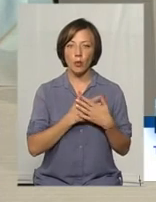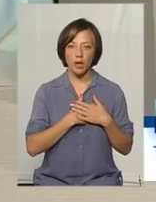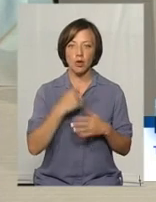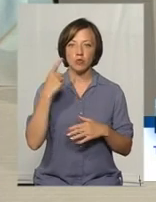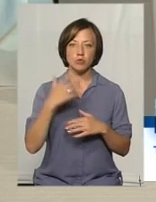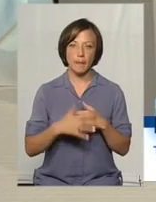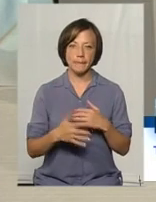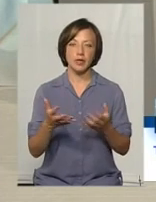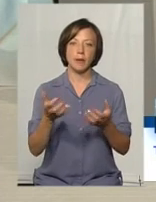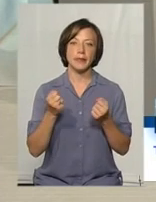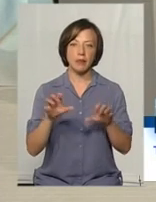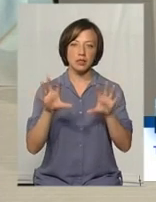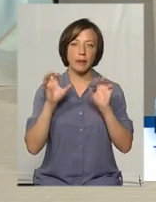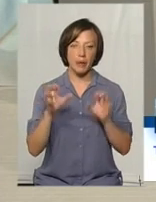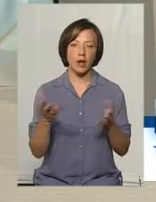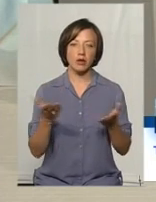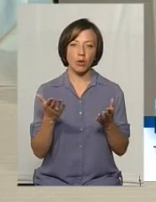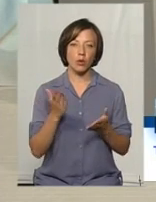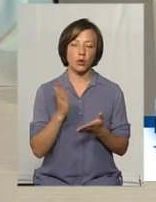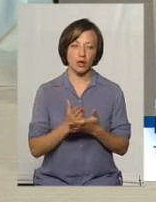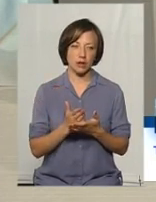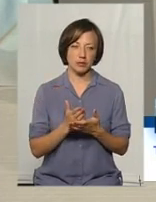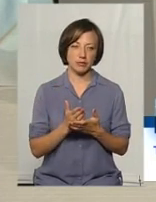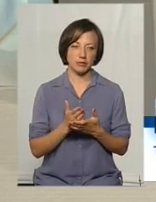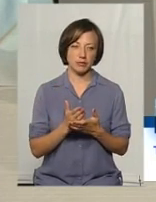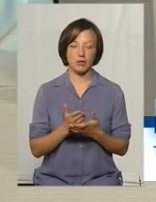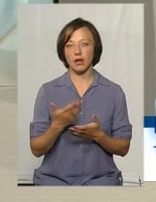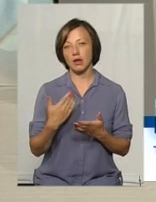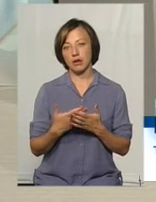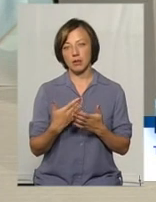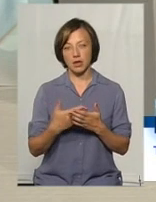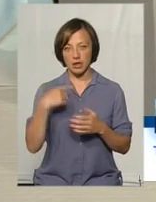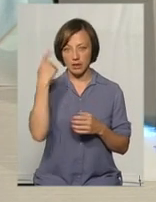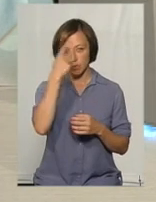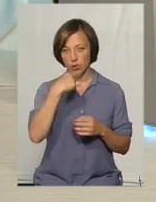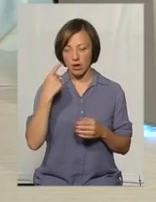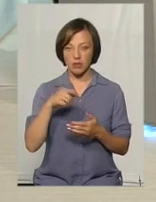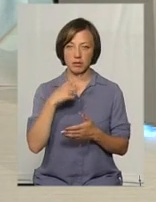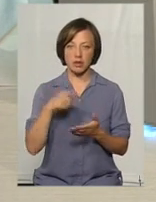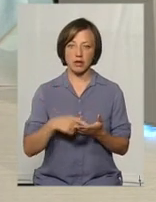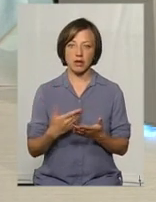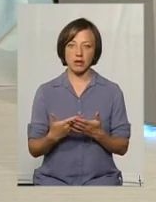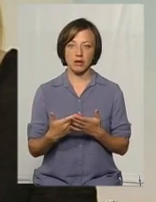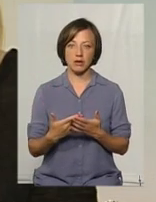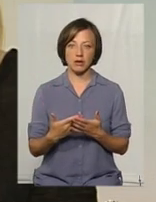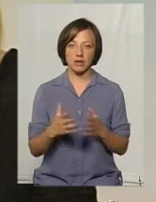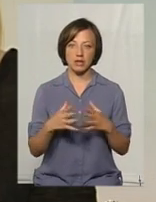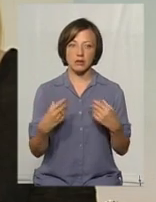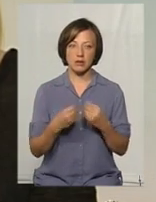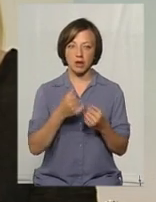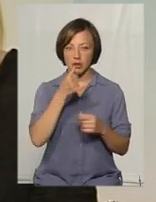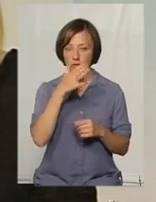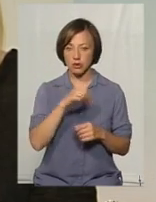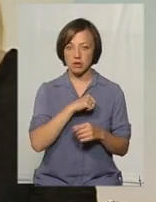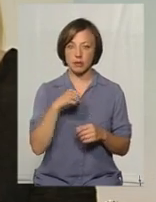розуміють, приймають, сприймають такою, якою вона є. Якщо це, наприклад, індивідуальні якісь такі питання, коли сім'я не може